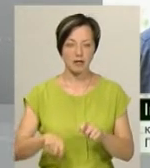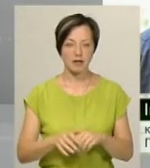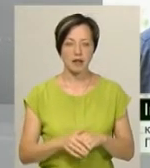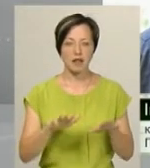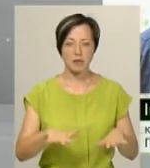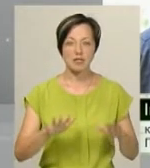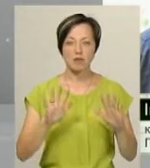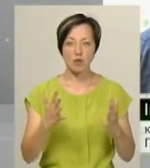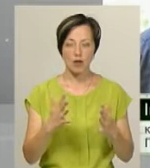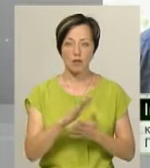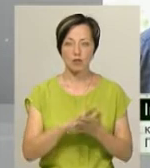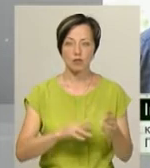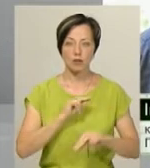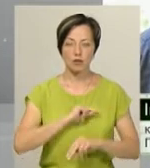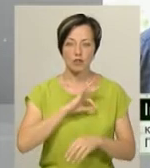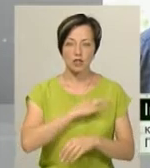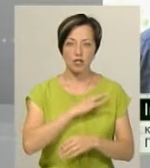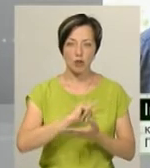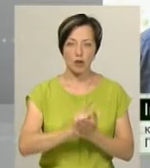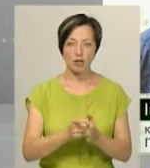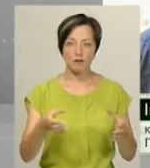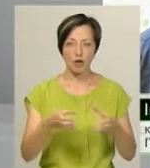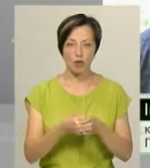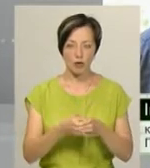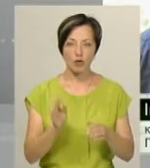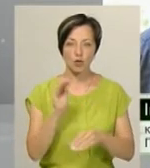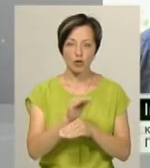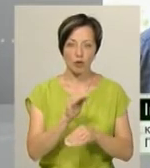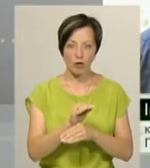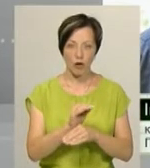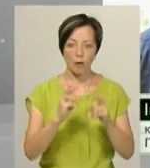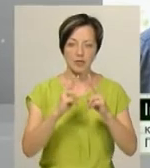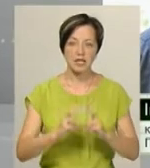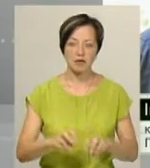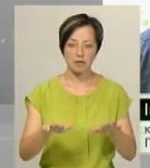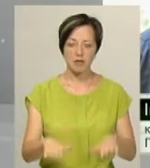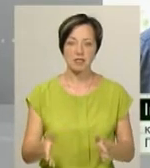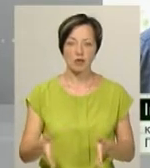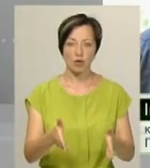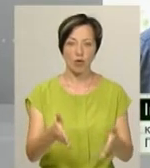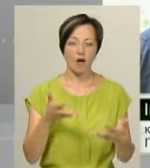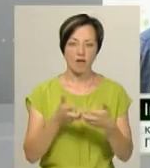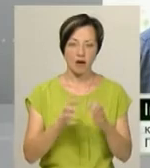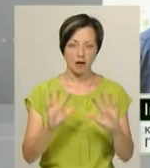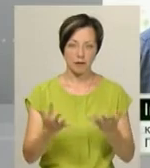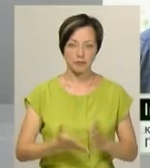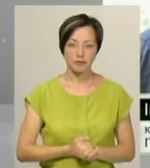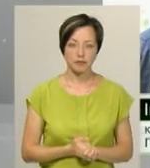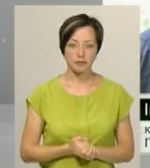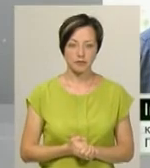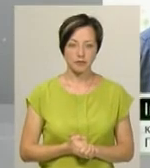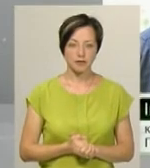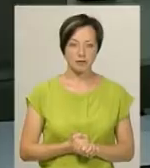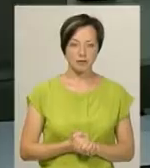На місці події продовжує працювати свідчо-оперативна група, яка додатково опевлює ділянку дороги, дісталася дорожньо-транспортна пригода.